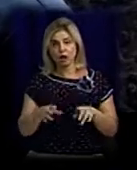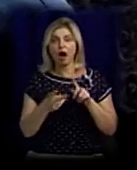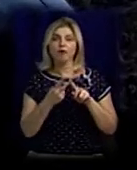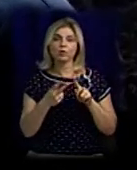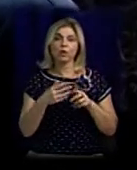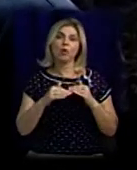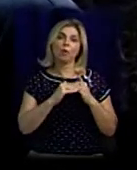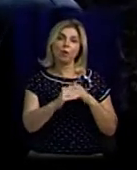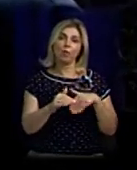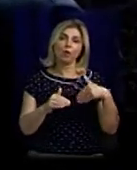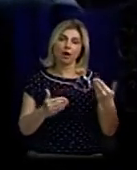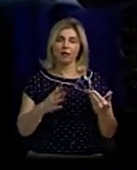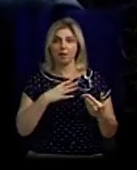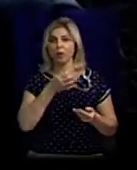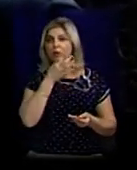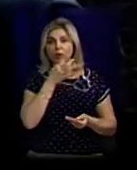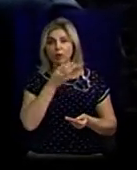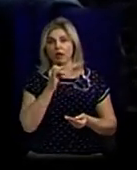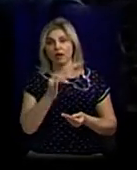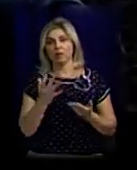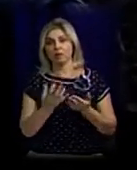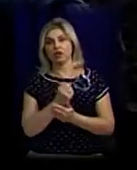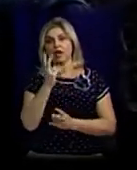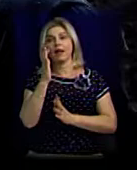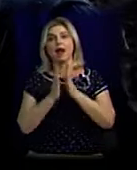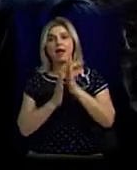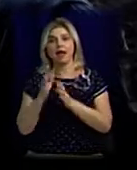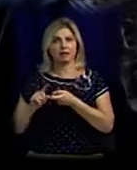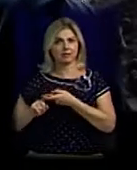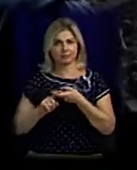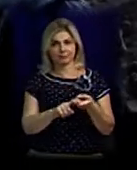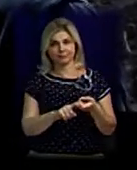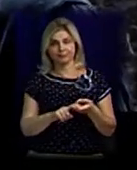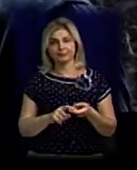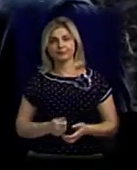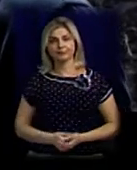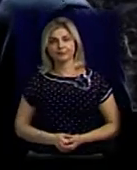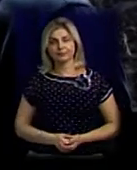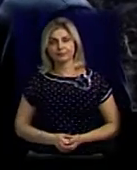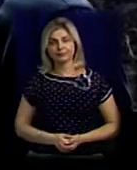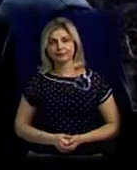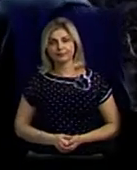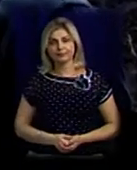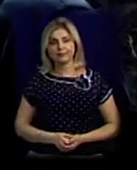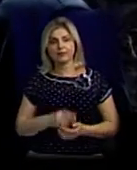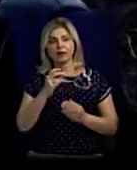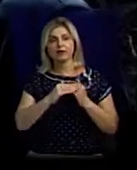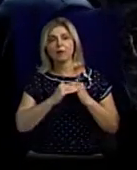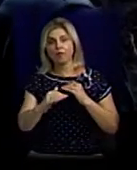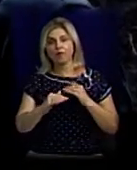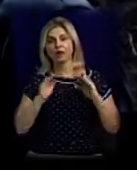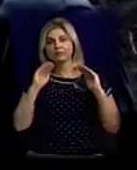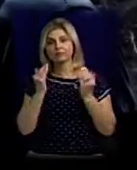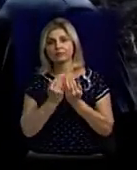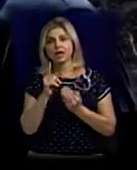Поле розпространено на лісок, на лісополоси, на угоді заповідника,